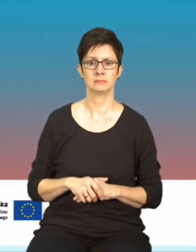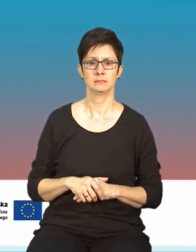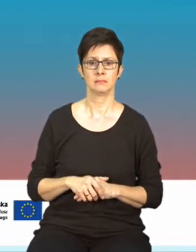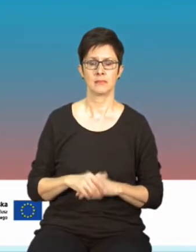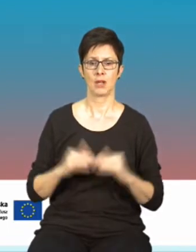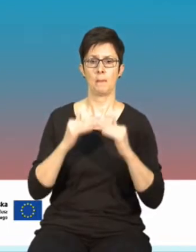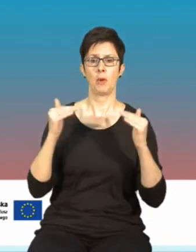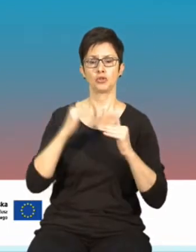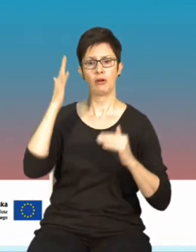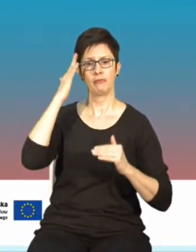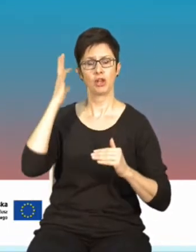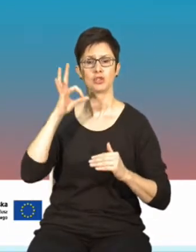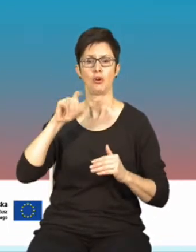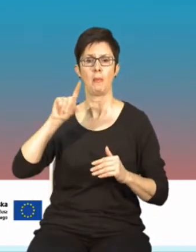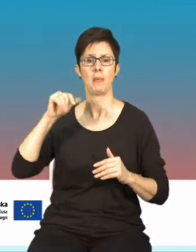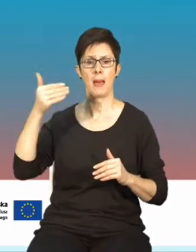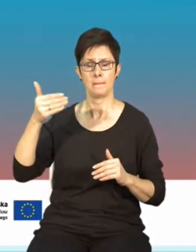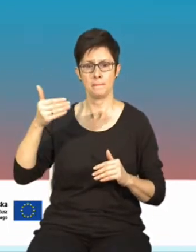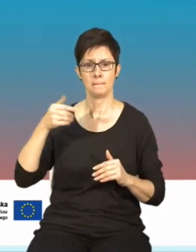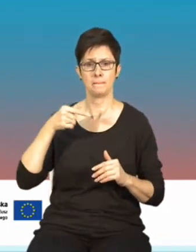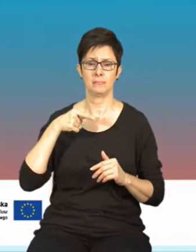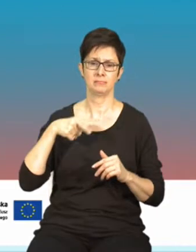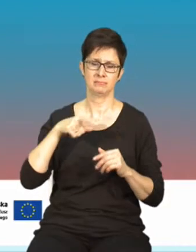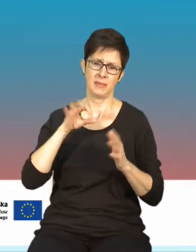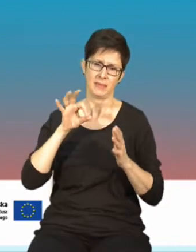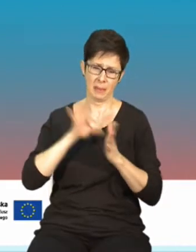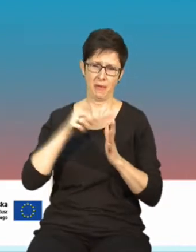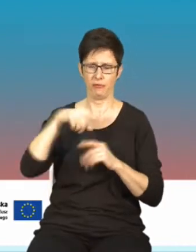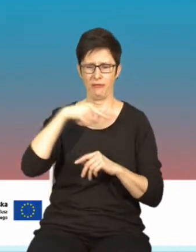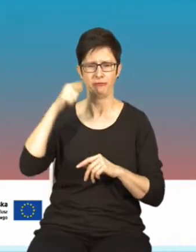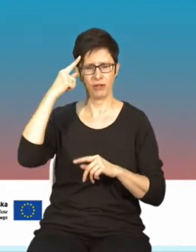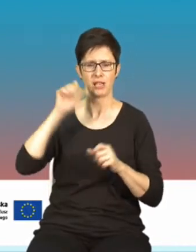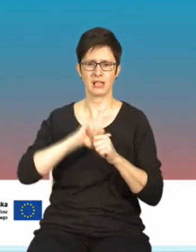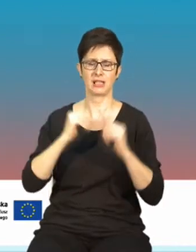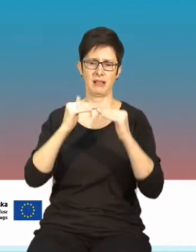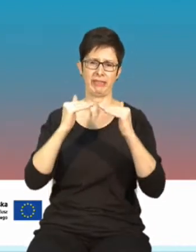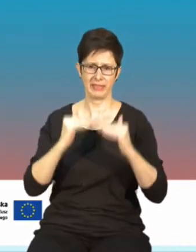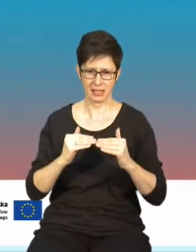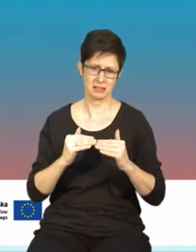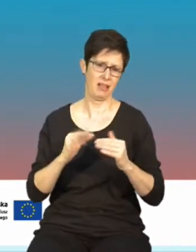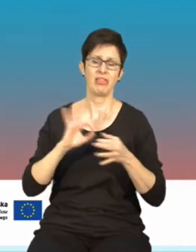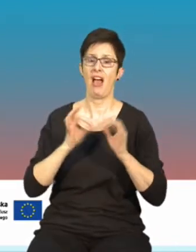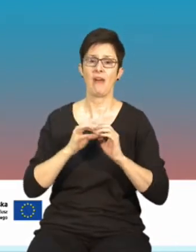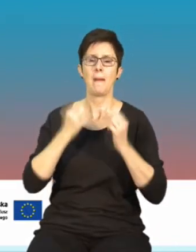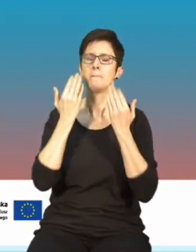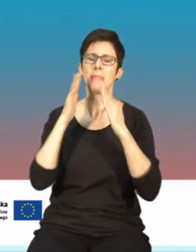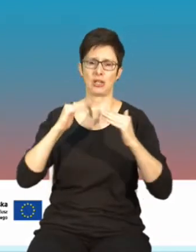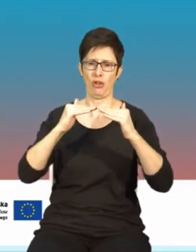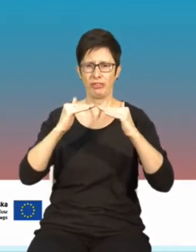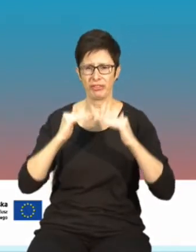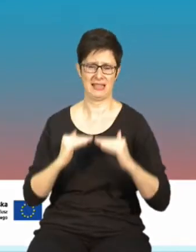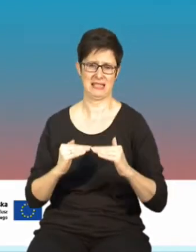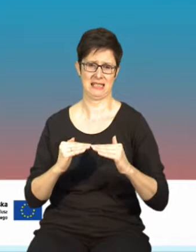Poziom wiedzy na temat pól elektromagnetycznych jest, jak się Państwo pewnie domyślacie, ogólnie niski bądź wręcz bardzo niski, o czym powiemy